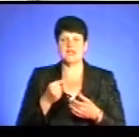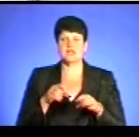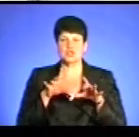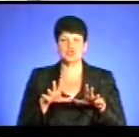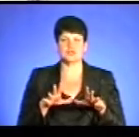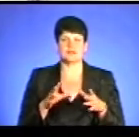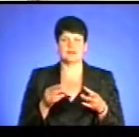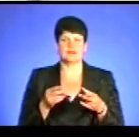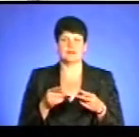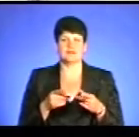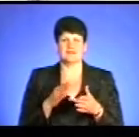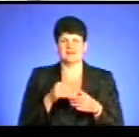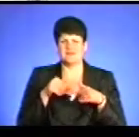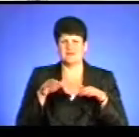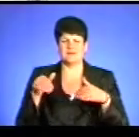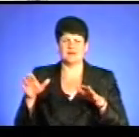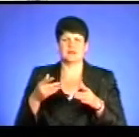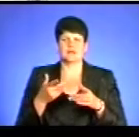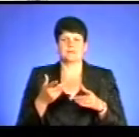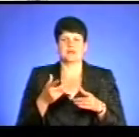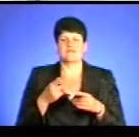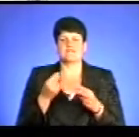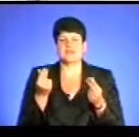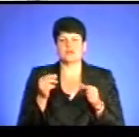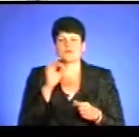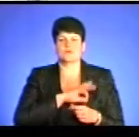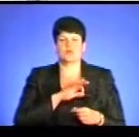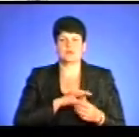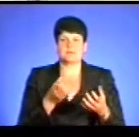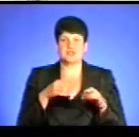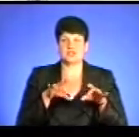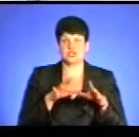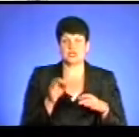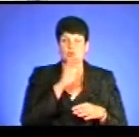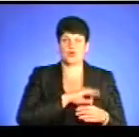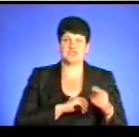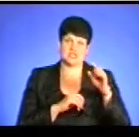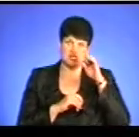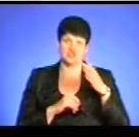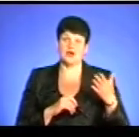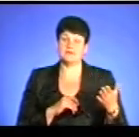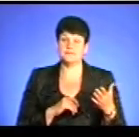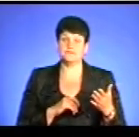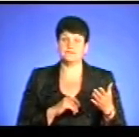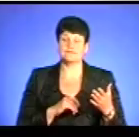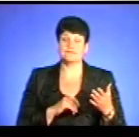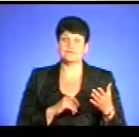можливих фінансових прибутків за рахунок концертної діяльності. І прийняти рішення, все ж таки, на користь держави. Ну, власне,